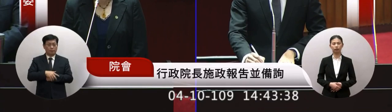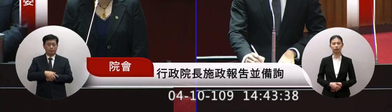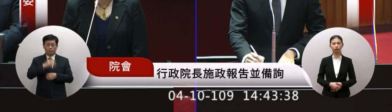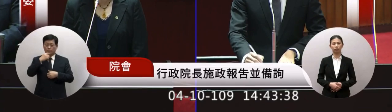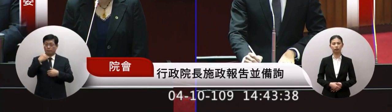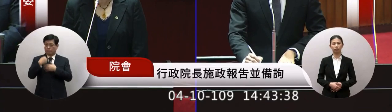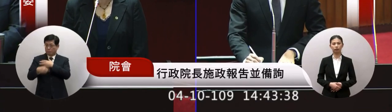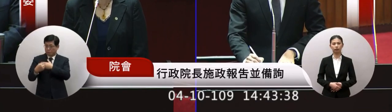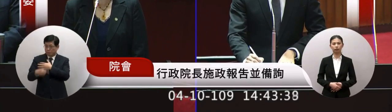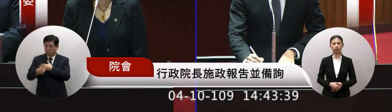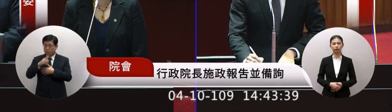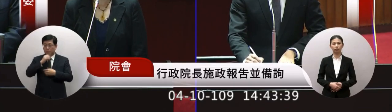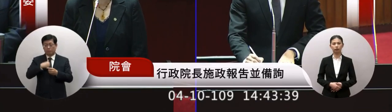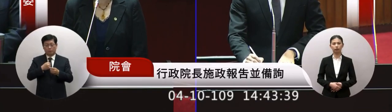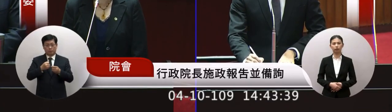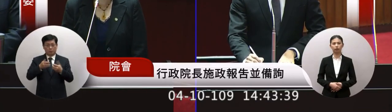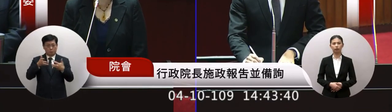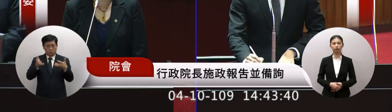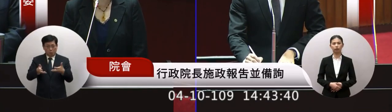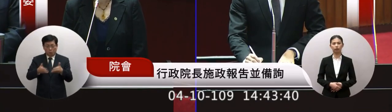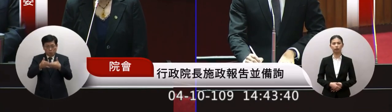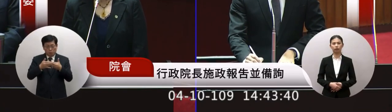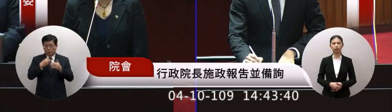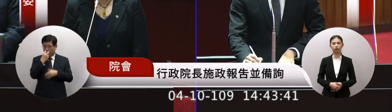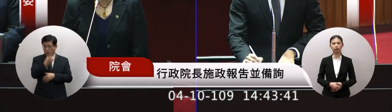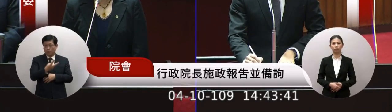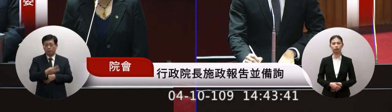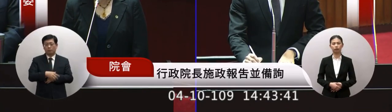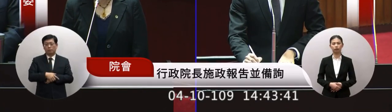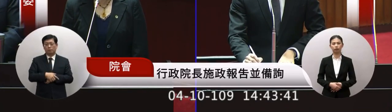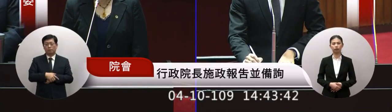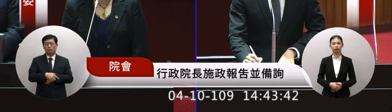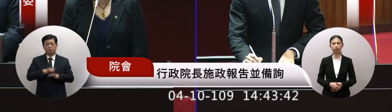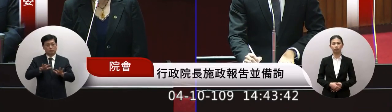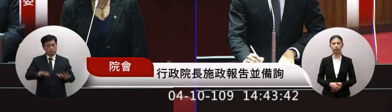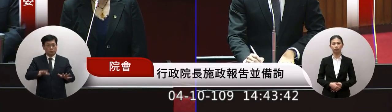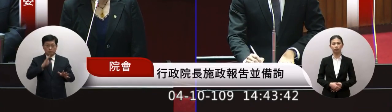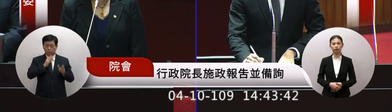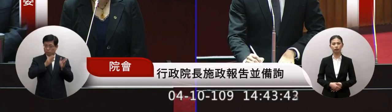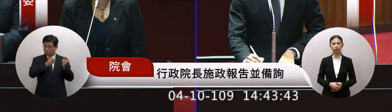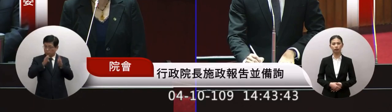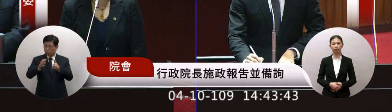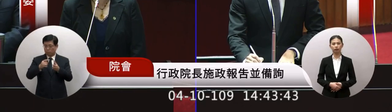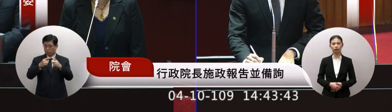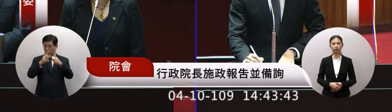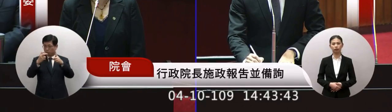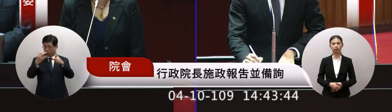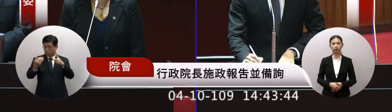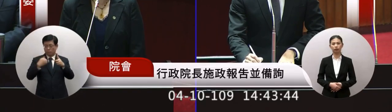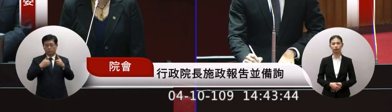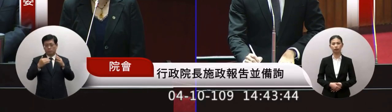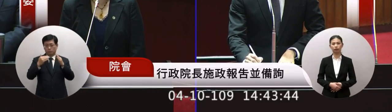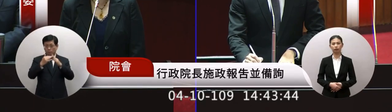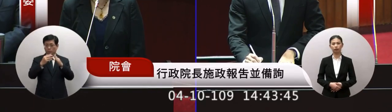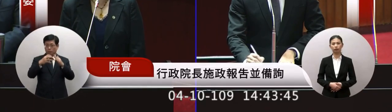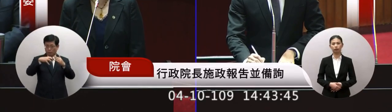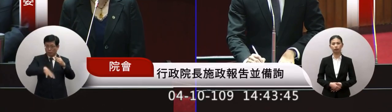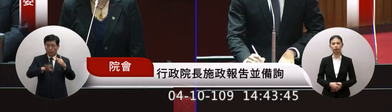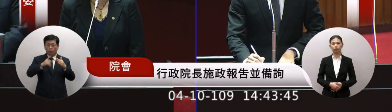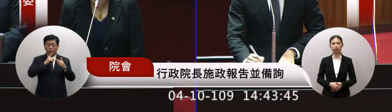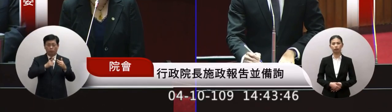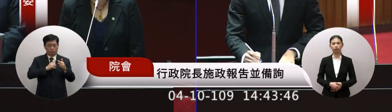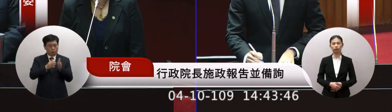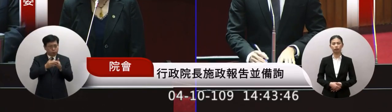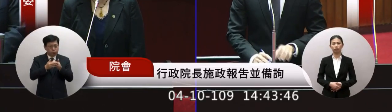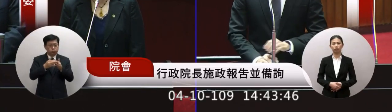創傷療癒需求的訪問我們目前是接著29個家庭有收到29個家